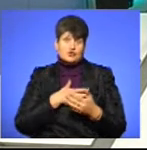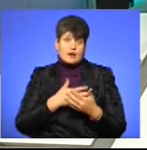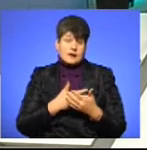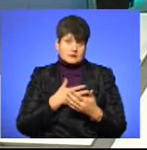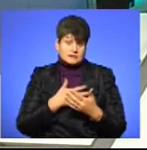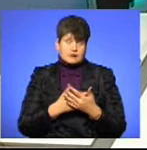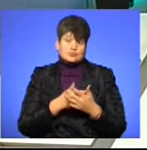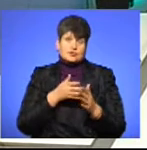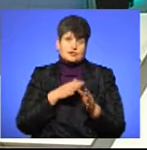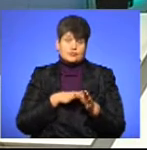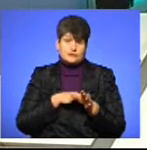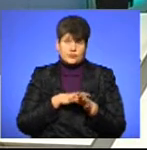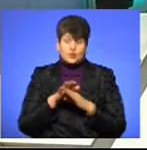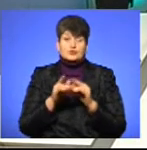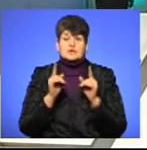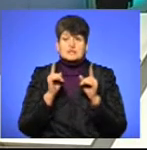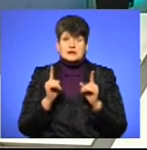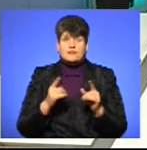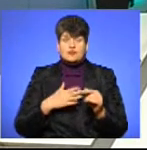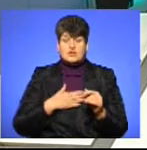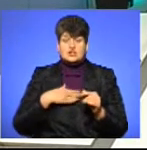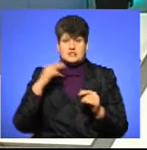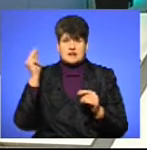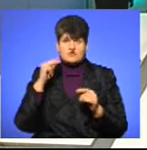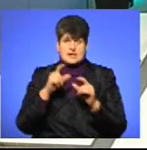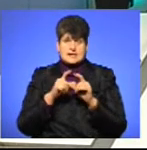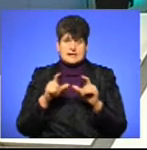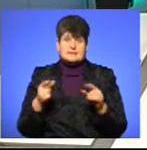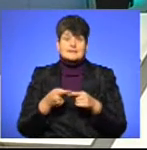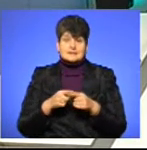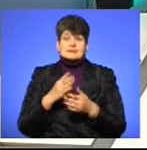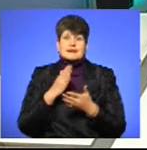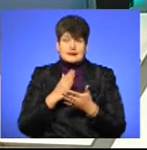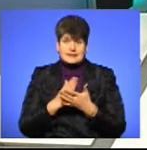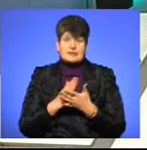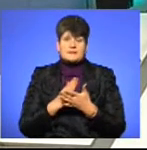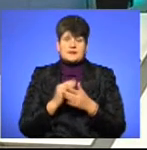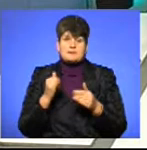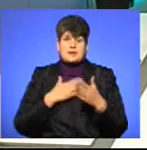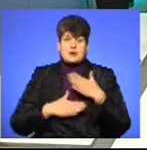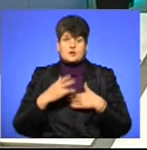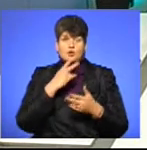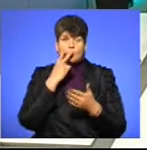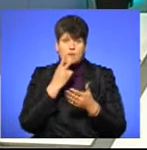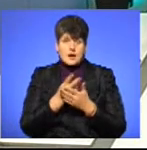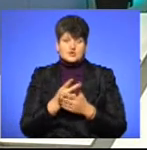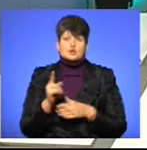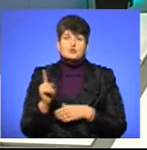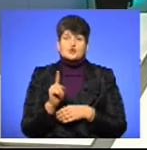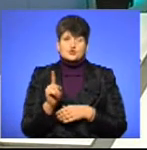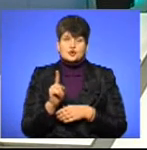реалізовується навіть в наших навчальних закладах. Таке є, і ми радо бачимо, що